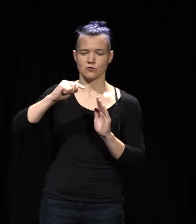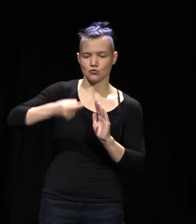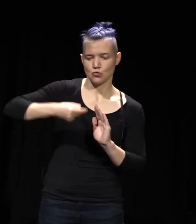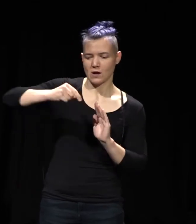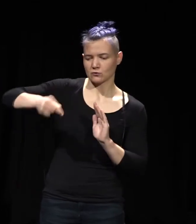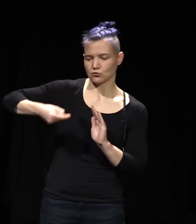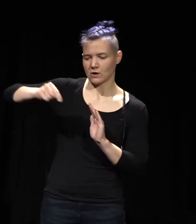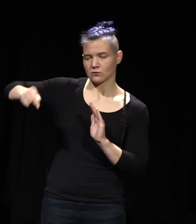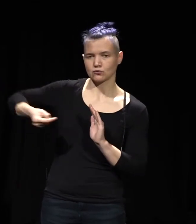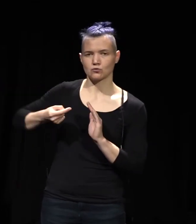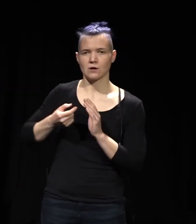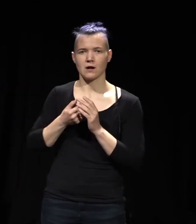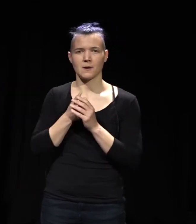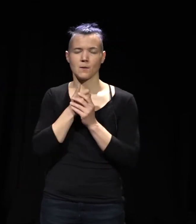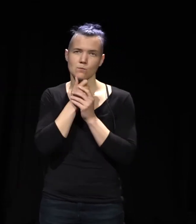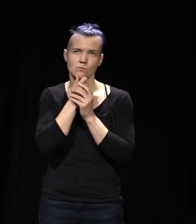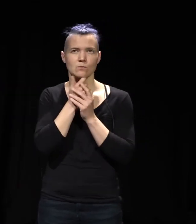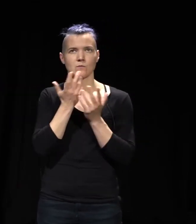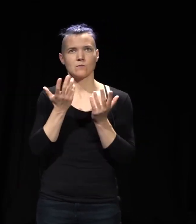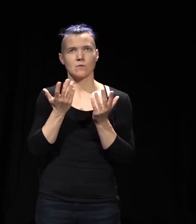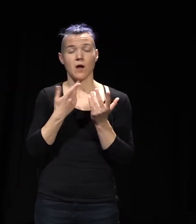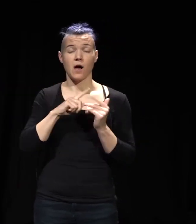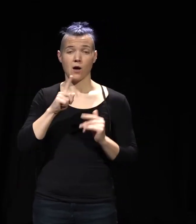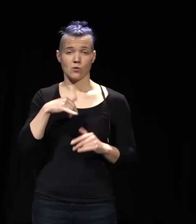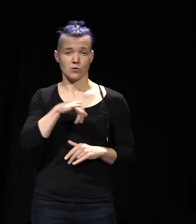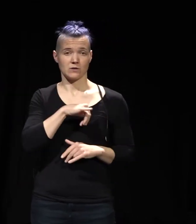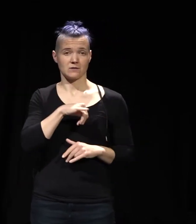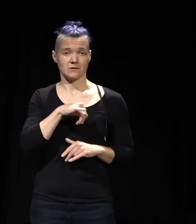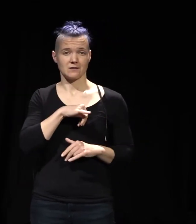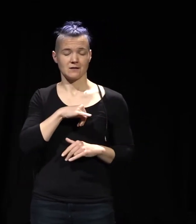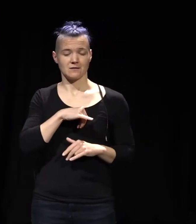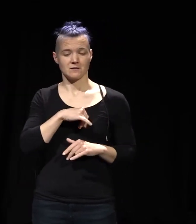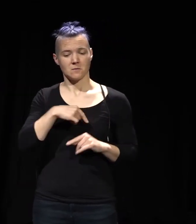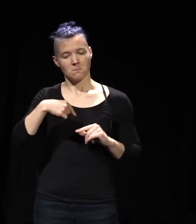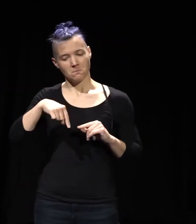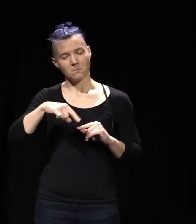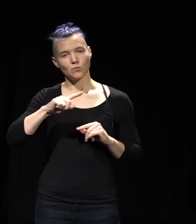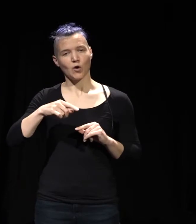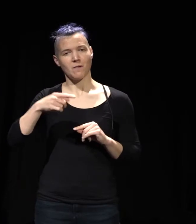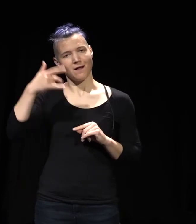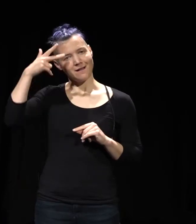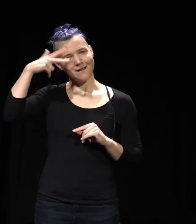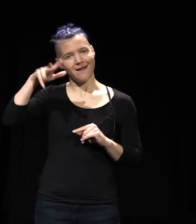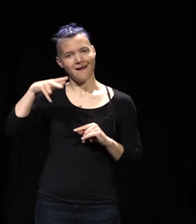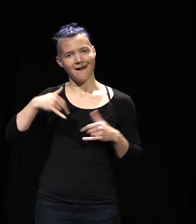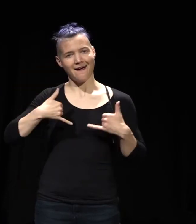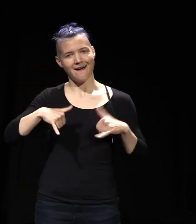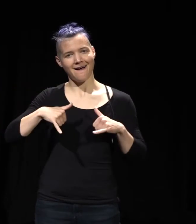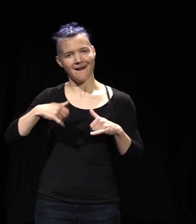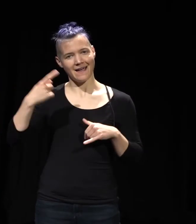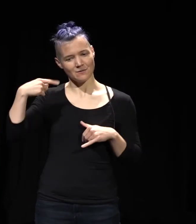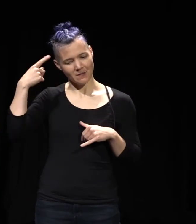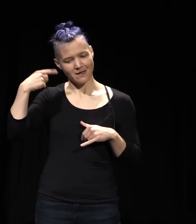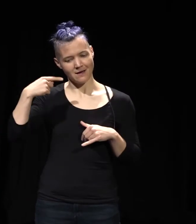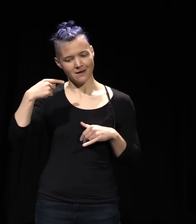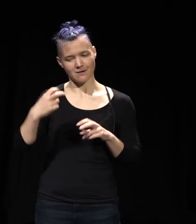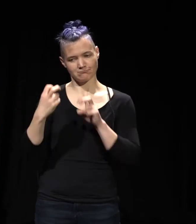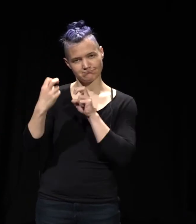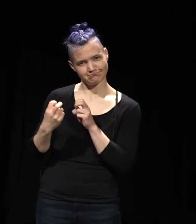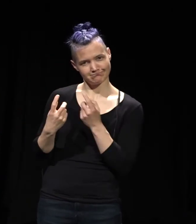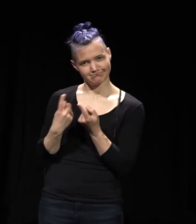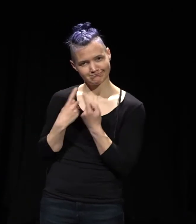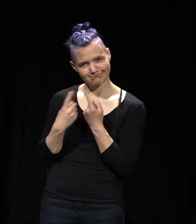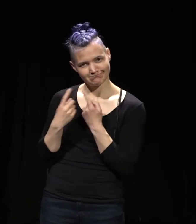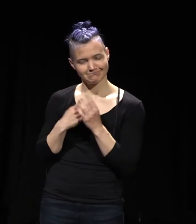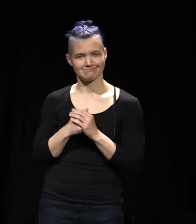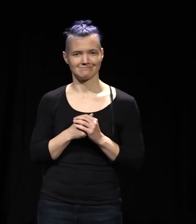Da fände ich eigentlich interessant, mich dann auch nochmal mit Herrn Reitmeier sozusagen eingehend dazu unterhalten, wo wir jetzt auch als